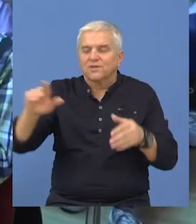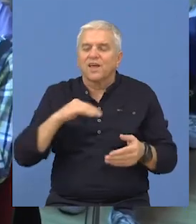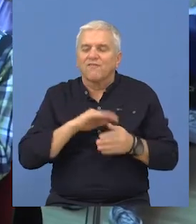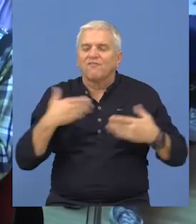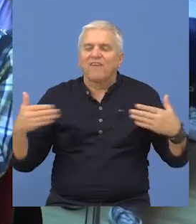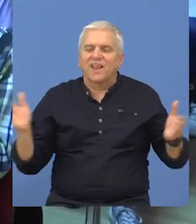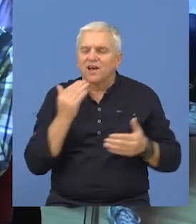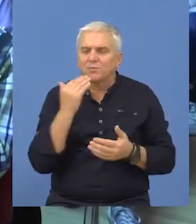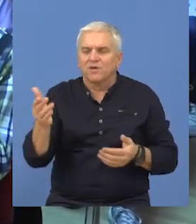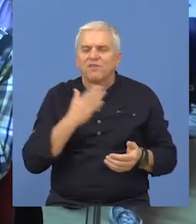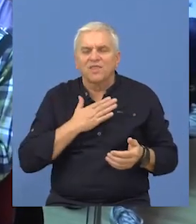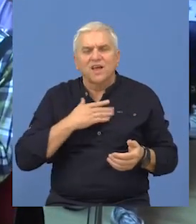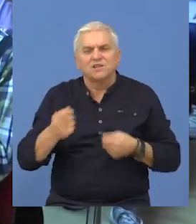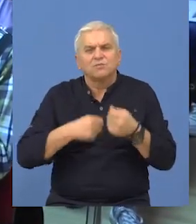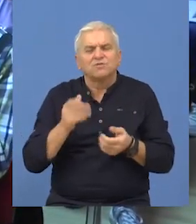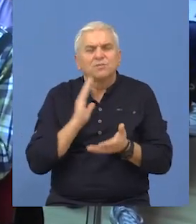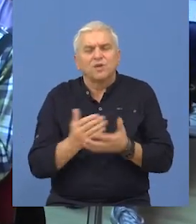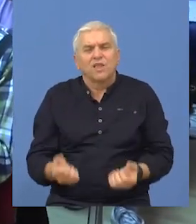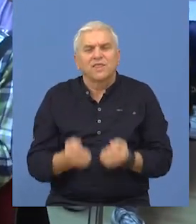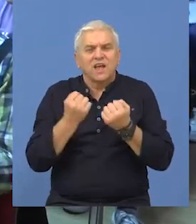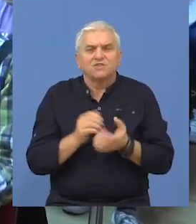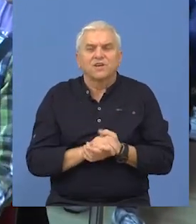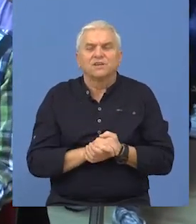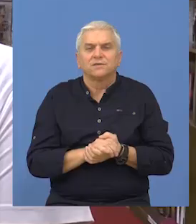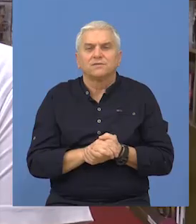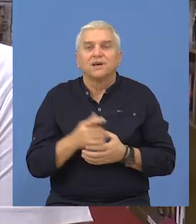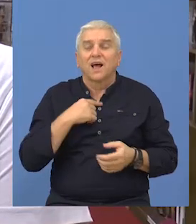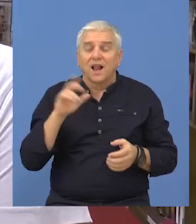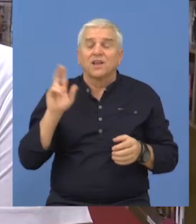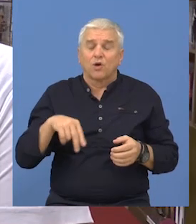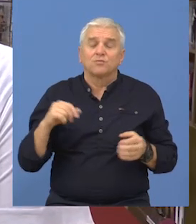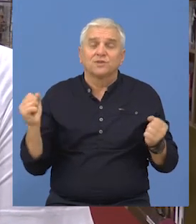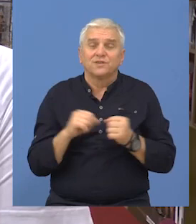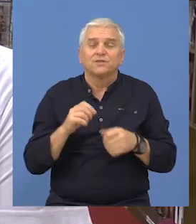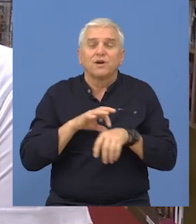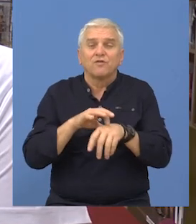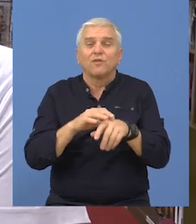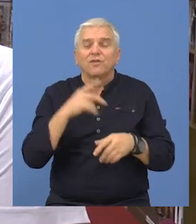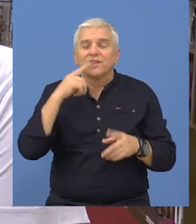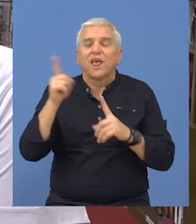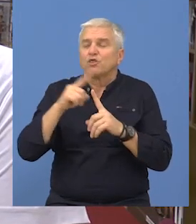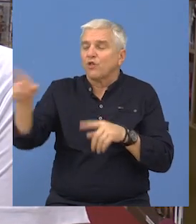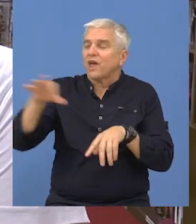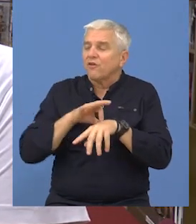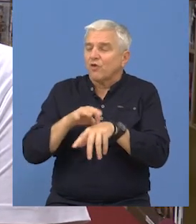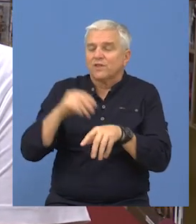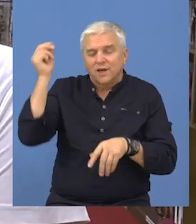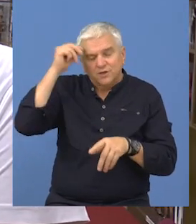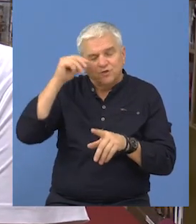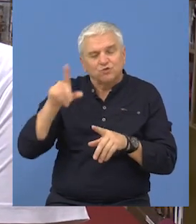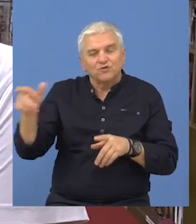veliku pokvalu. Naš posao jeste bio težak, ali mislimo da smo vođeni to da ovim iskustvom